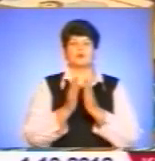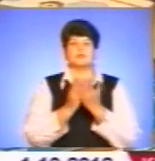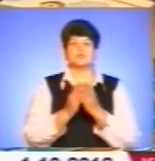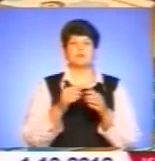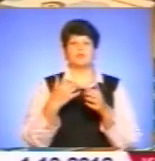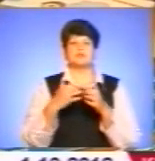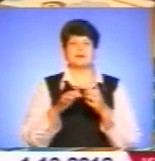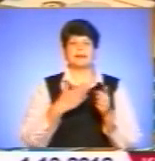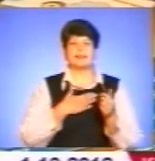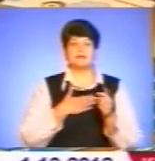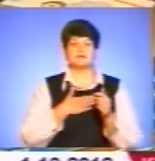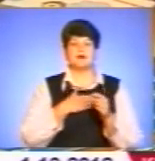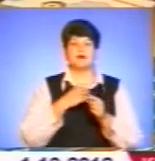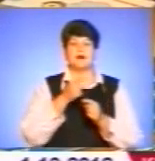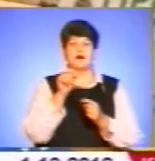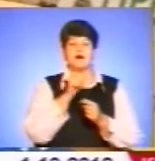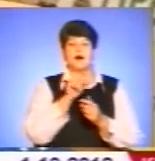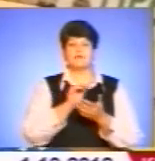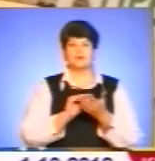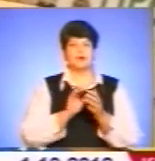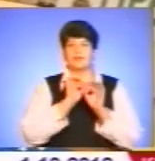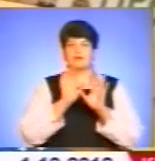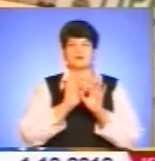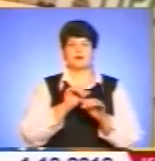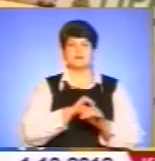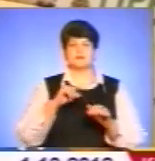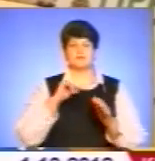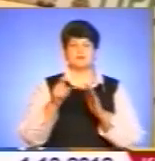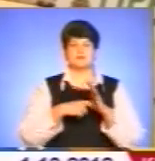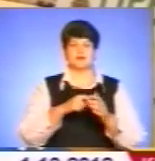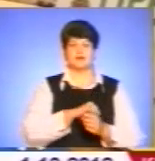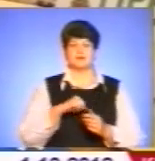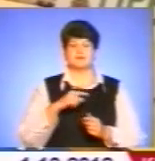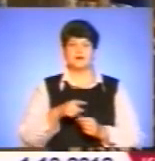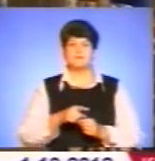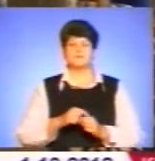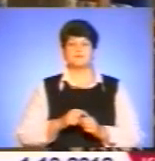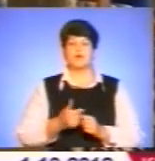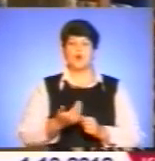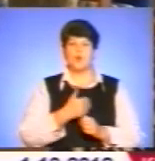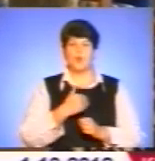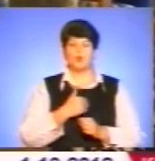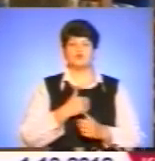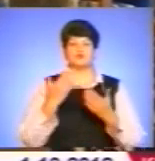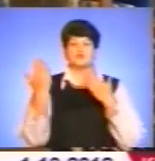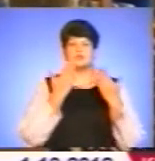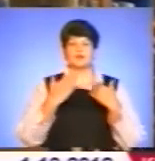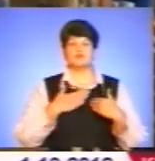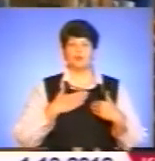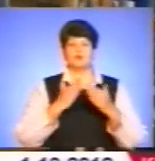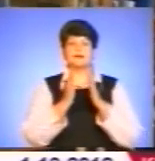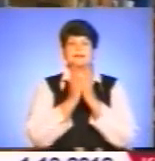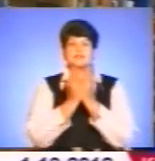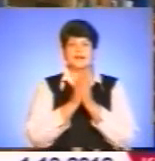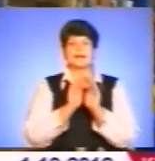нас авторка не розповідає, нехай кожен дізнається сам. Хочу, щоб, читаючи мої книжки, діти